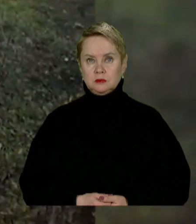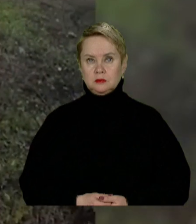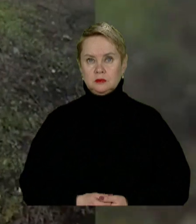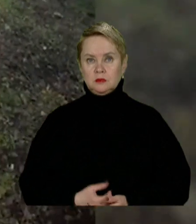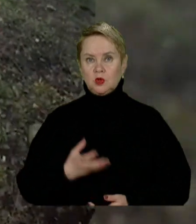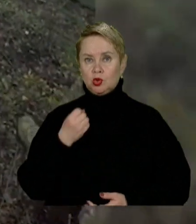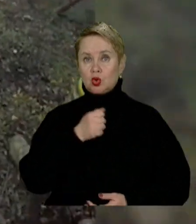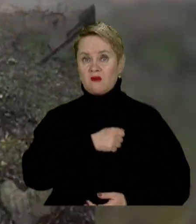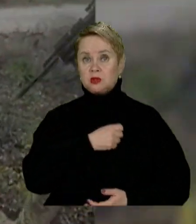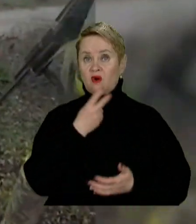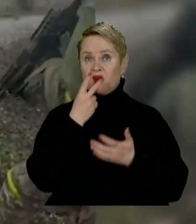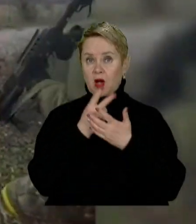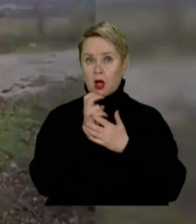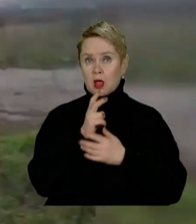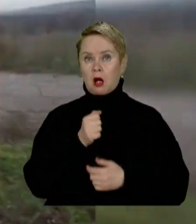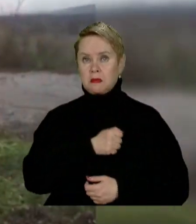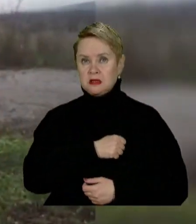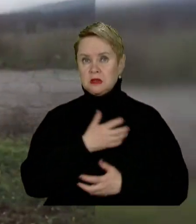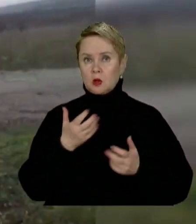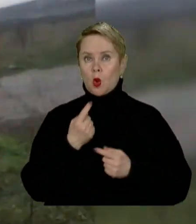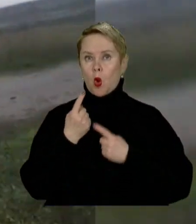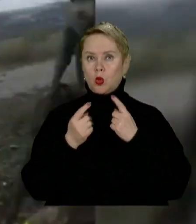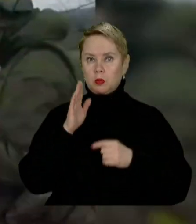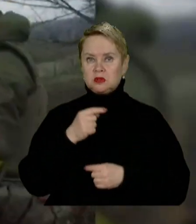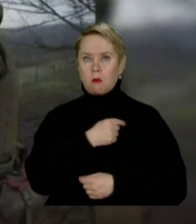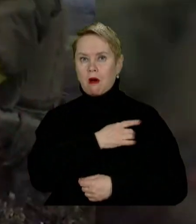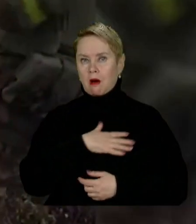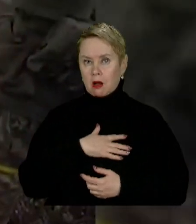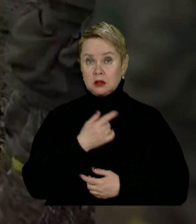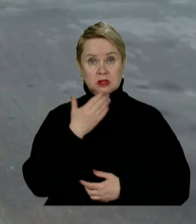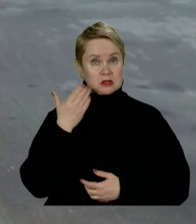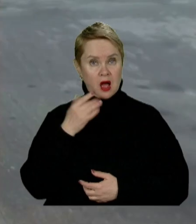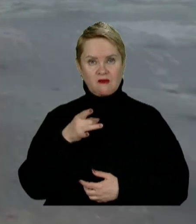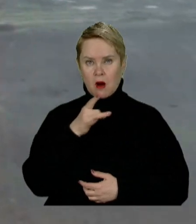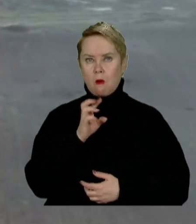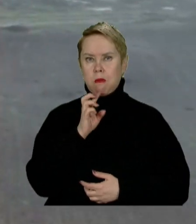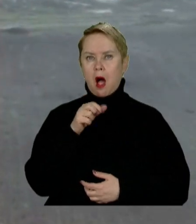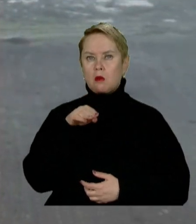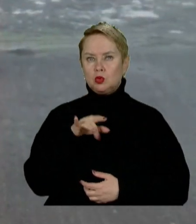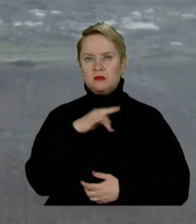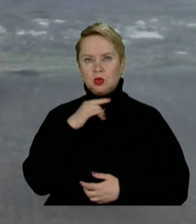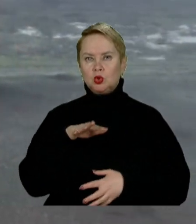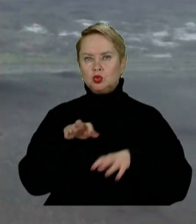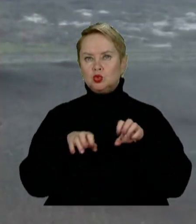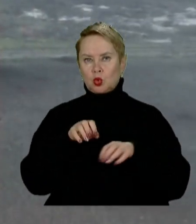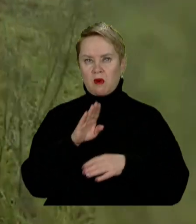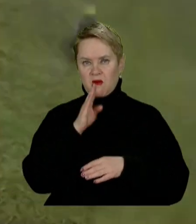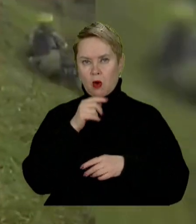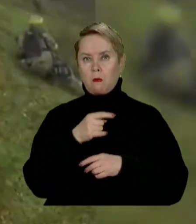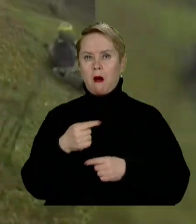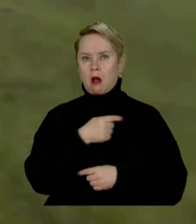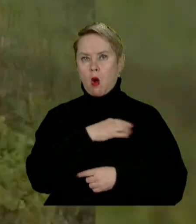Ще військові показали, як бійці рятують один одного після поранення. Нещодавно в районі Бахмута під час штурму ворожих позицій